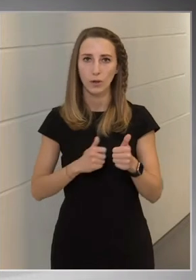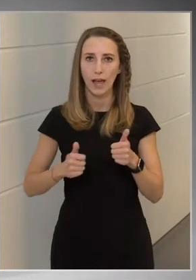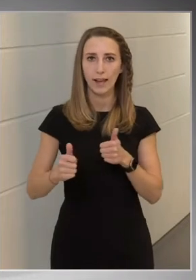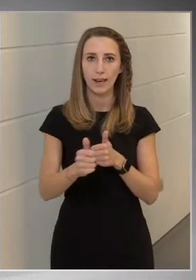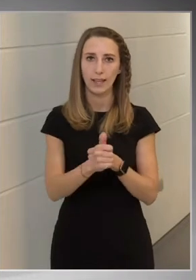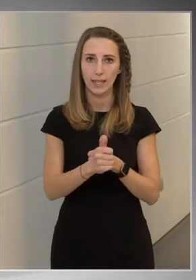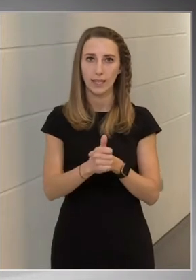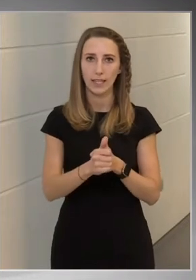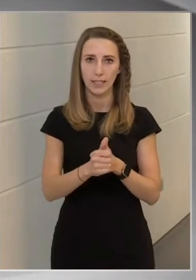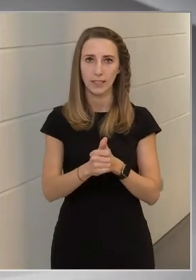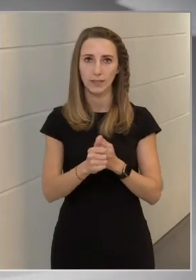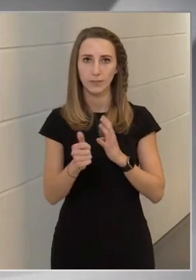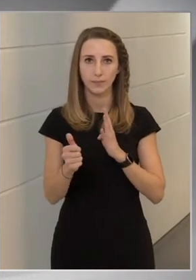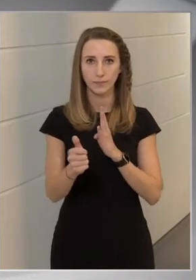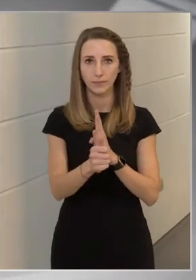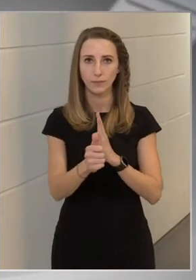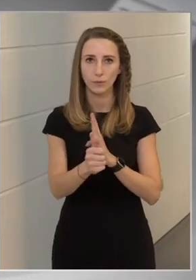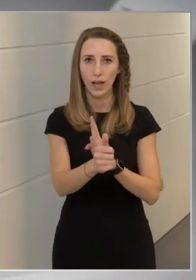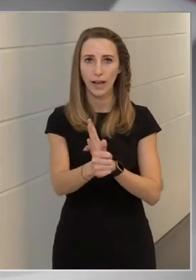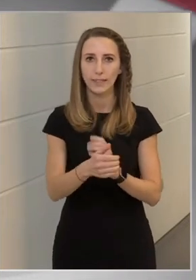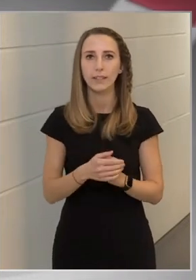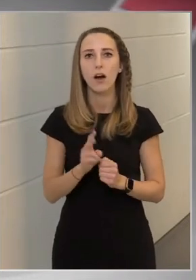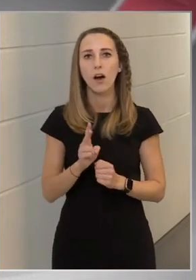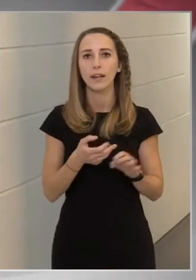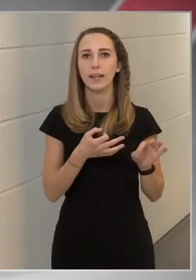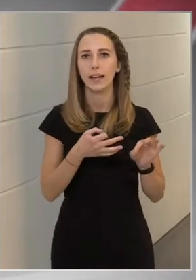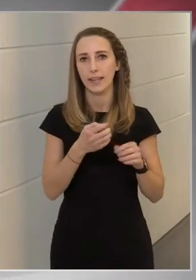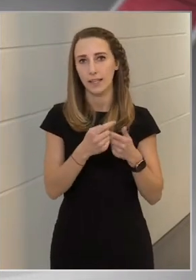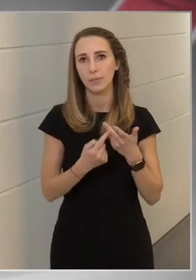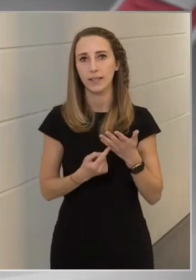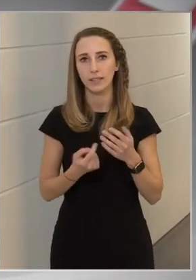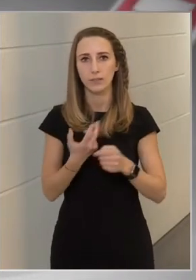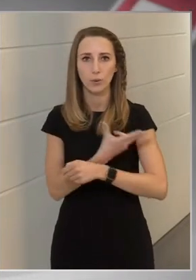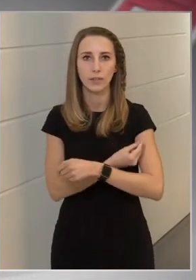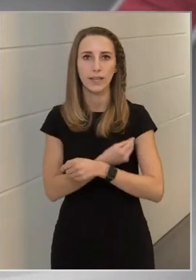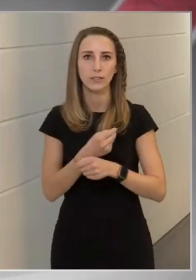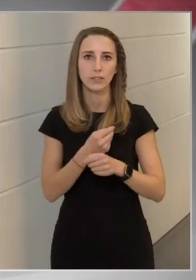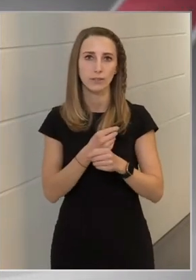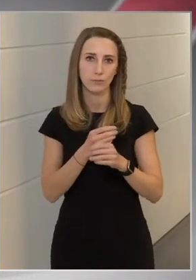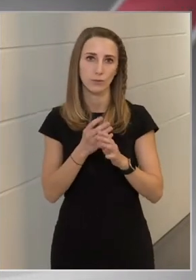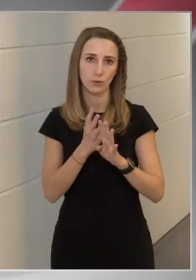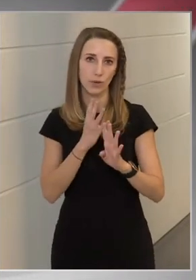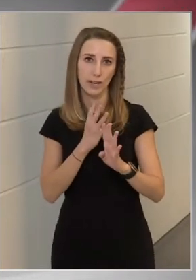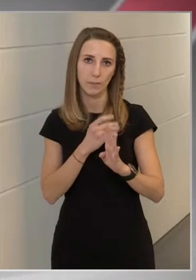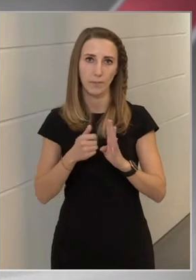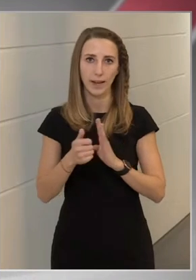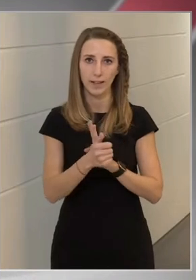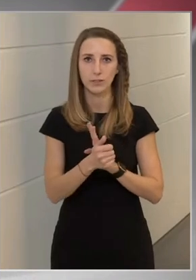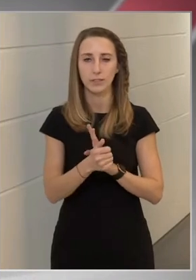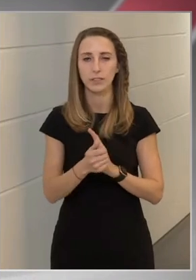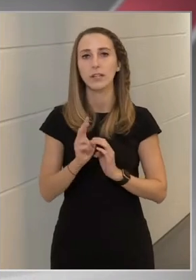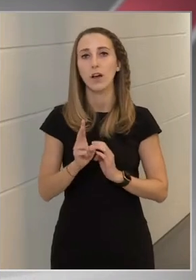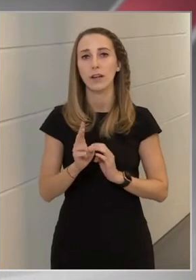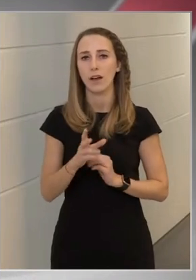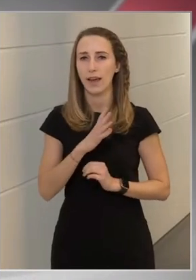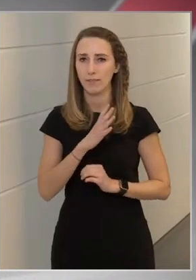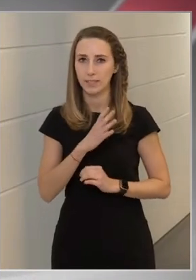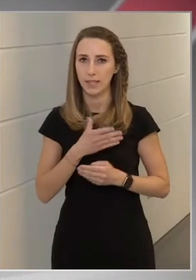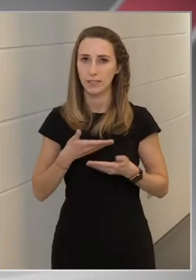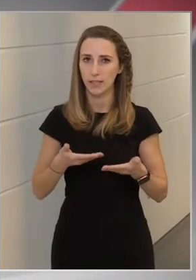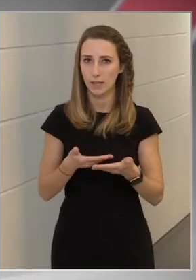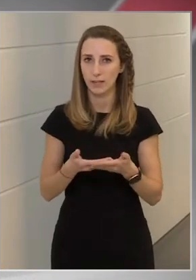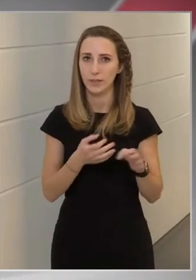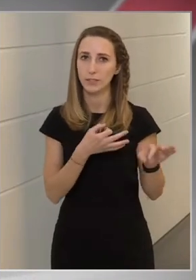tülekedik, akik egyébként az oltási sorrendben megelőzik, és akik hála beszélheztetett ebbek, és